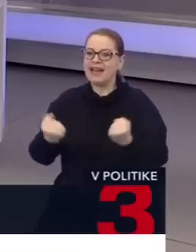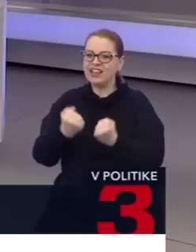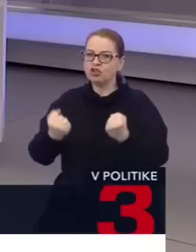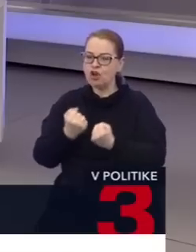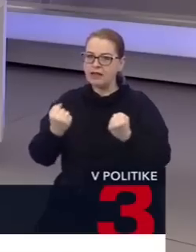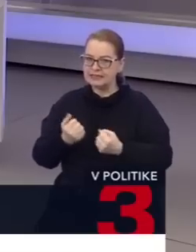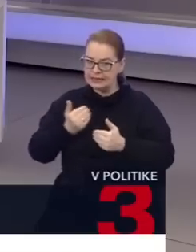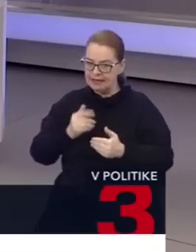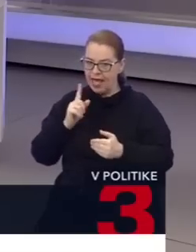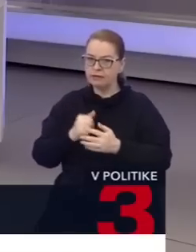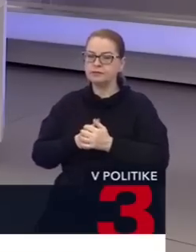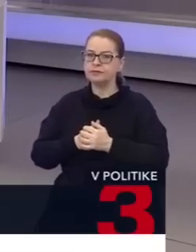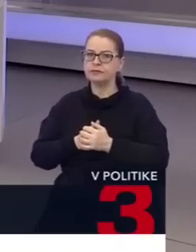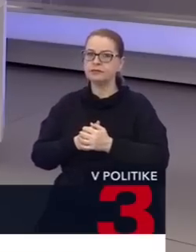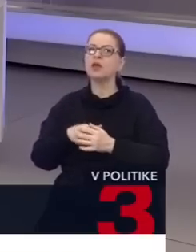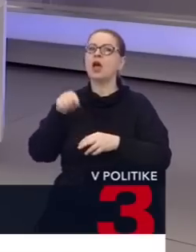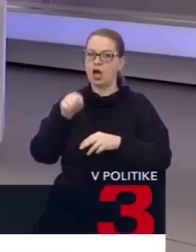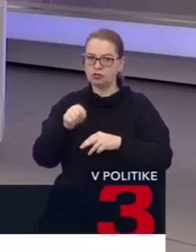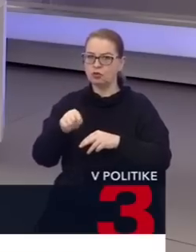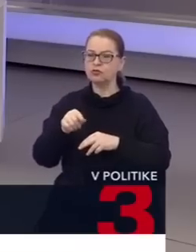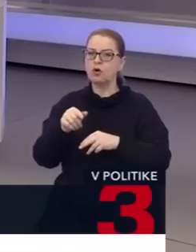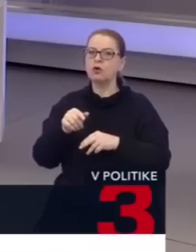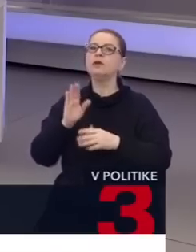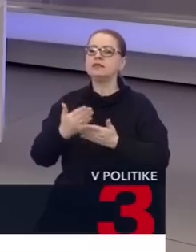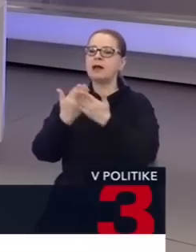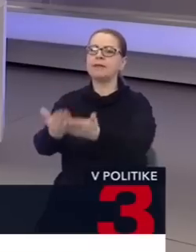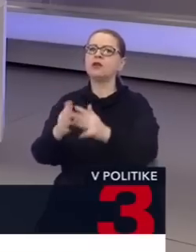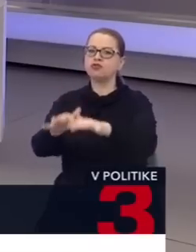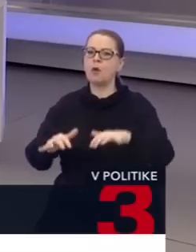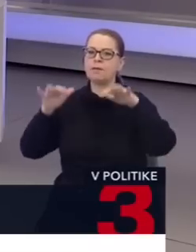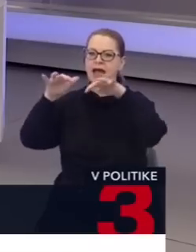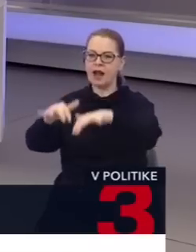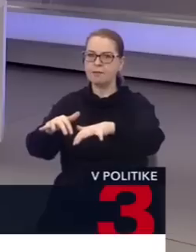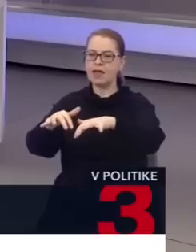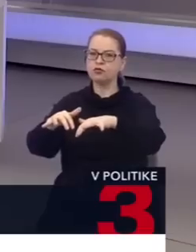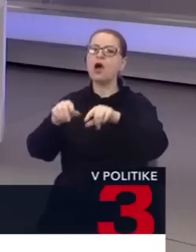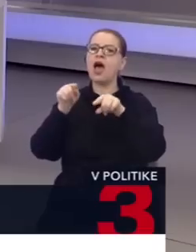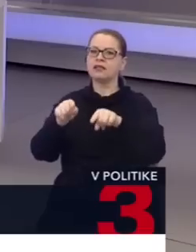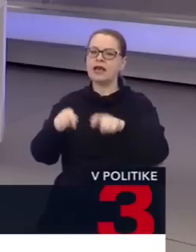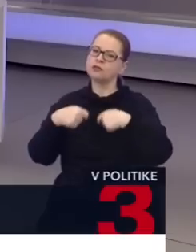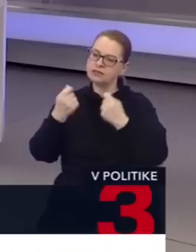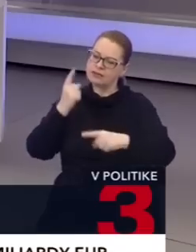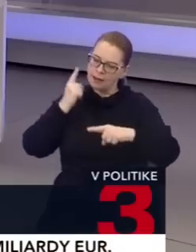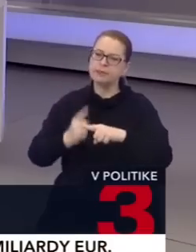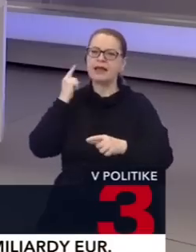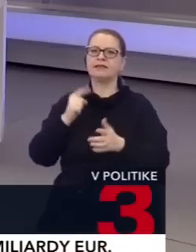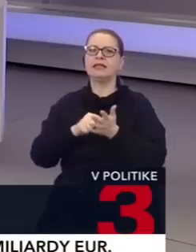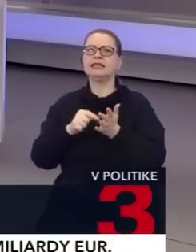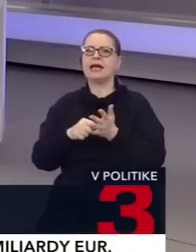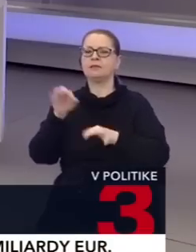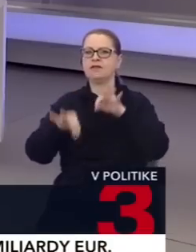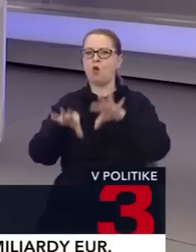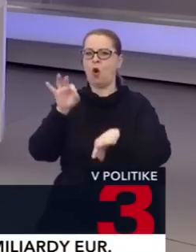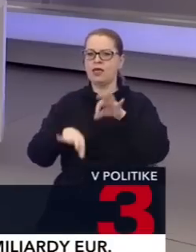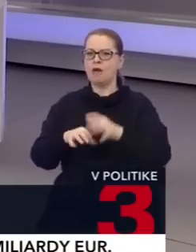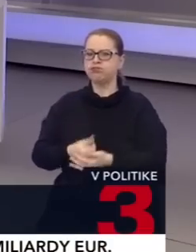uznesenie, ktoré by sa potom následne po zmene ústavy predložilo do parlamentu a takýmto spôsobom by sa nastavil presný termín vlastne voľie.